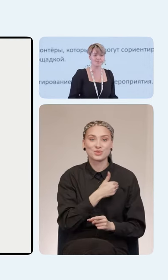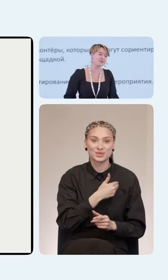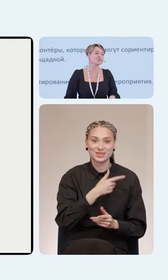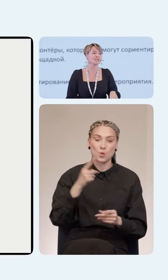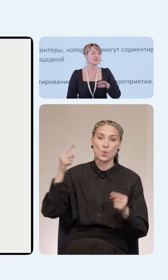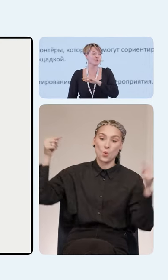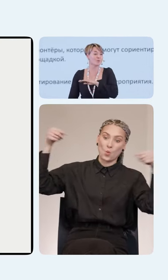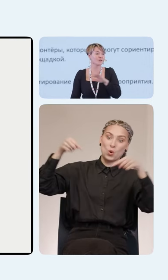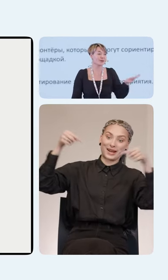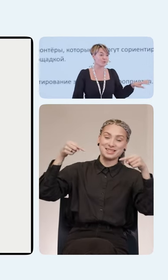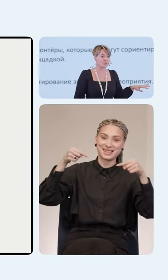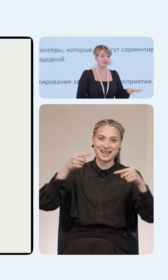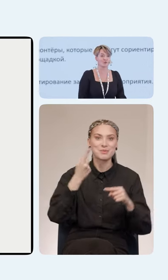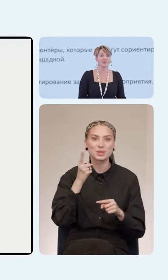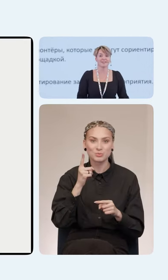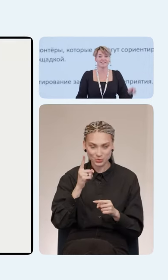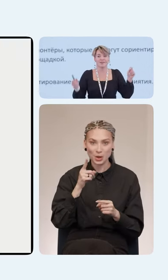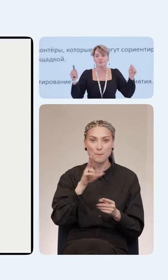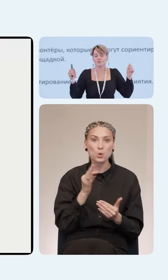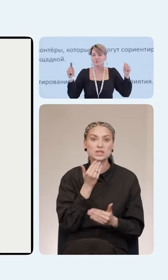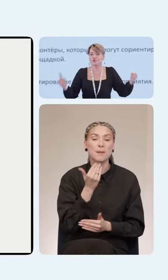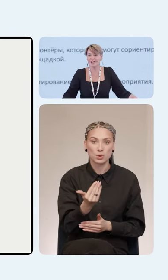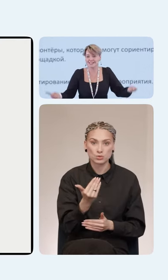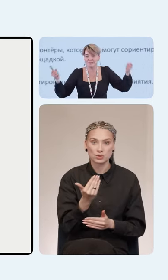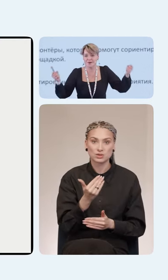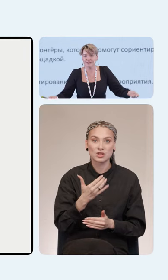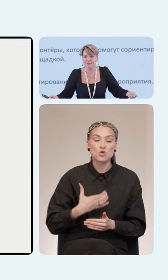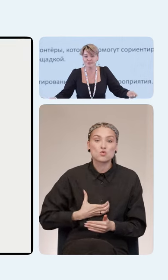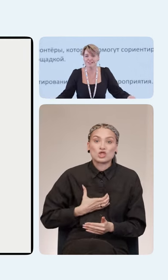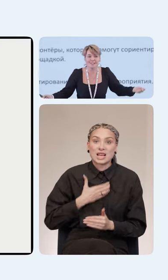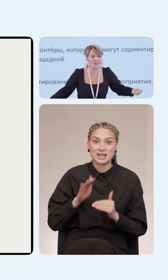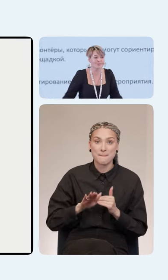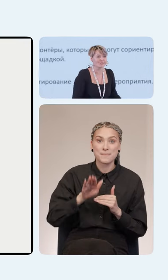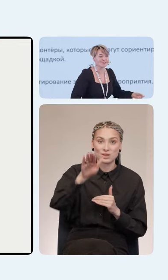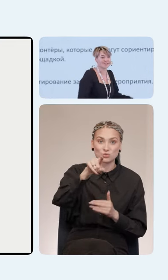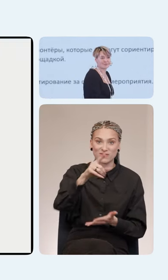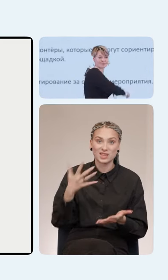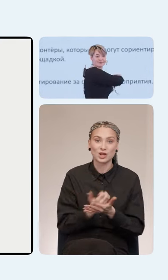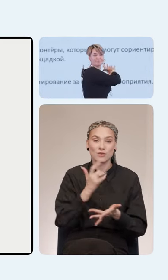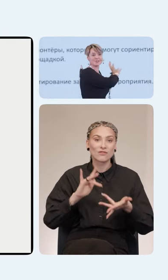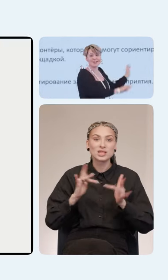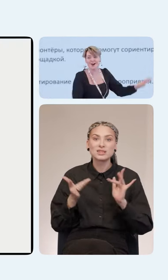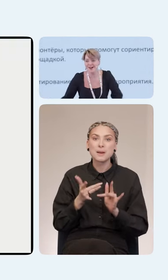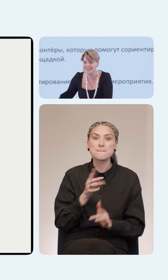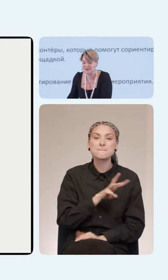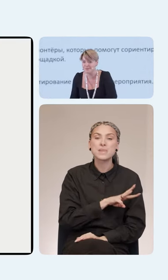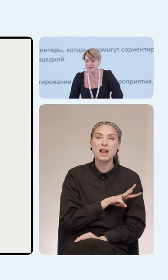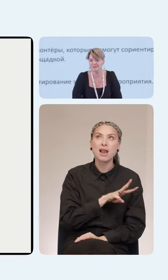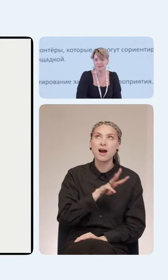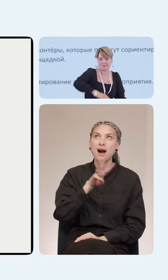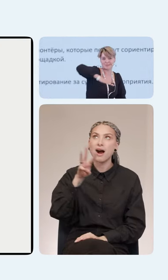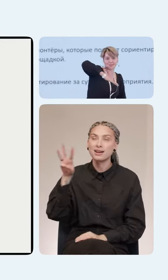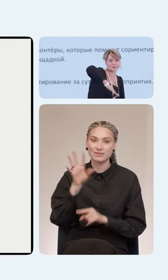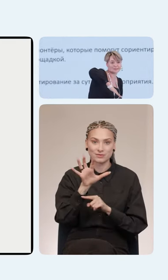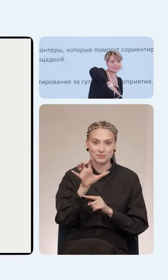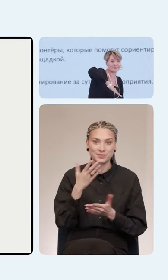указатель, потому что, я думаю, по запросу ужасный пандус вы найдете в интернете просто миллиард наборов.